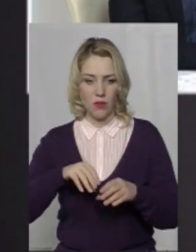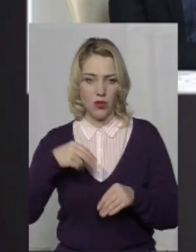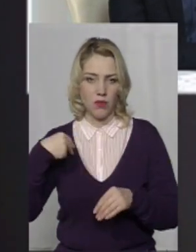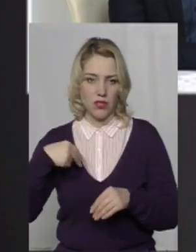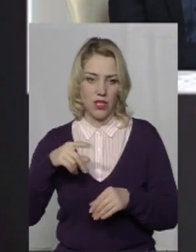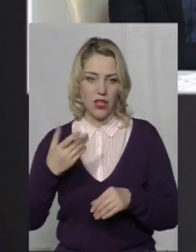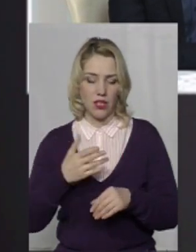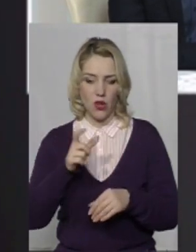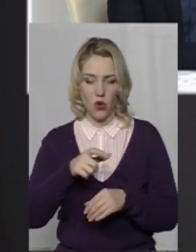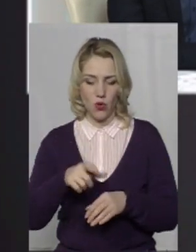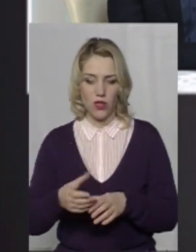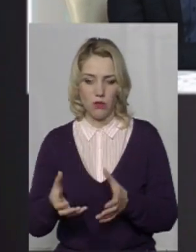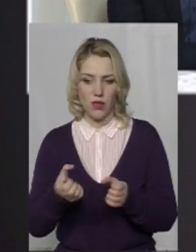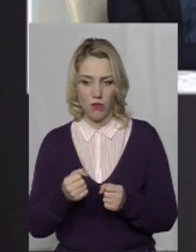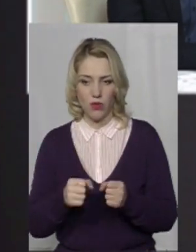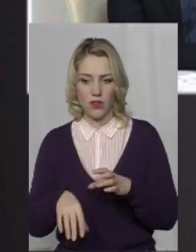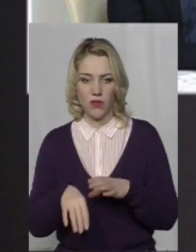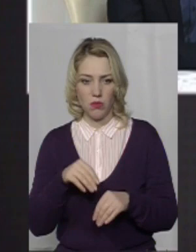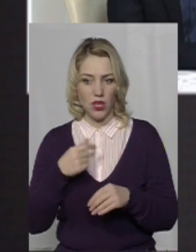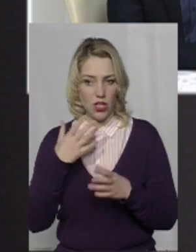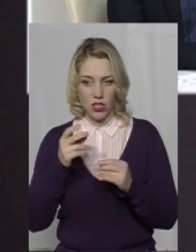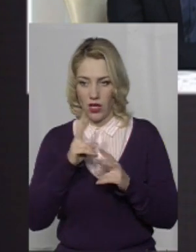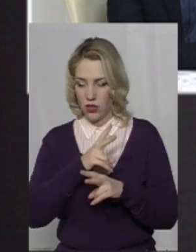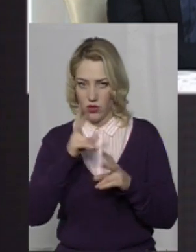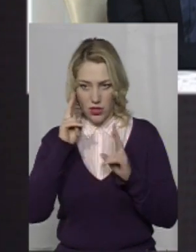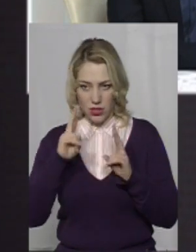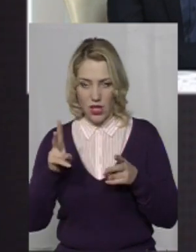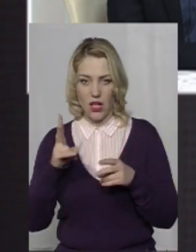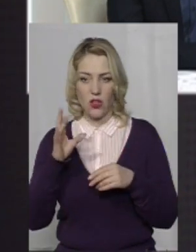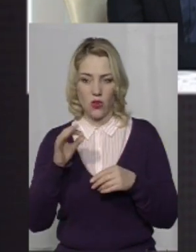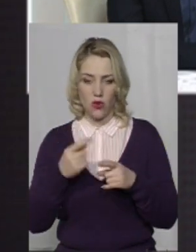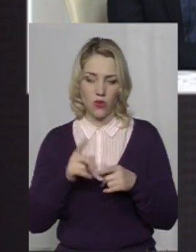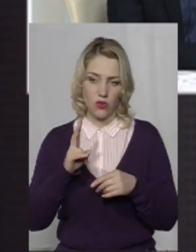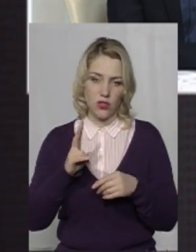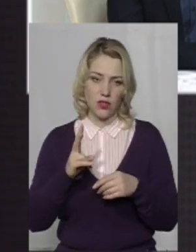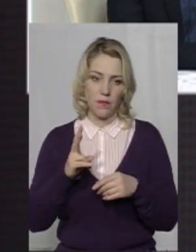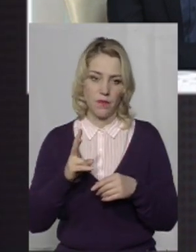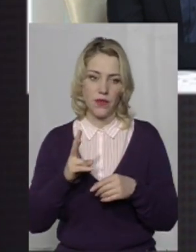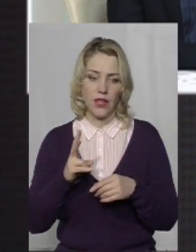який люди приймуть вибір, ще ніхто не знає, але очевидно, що хтось буде задоволений, хтось буде незадоволений.